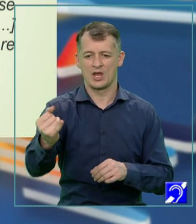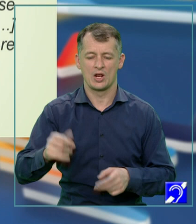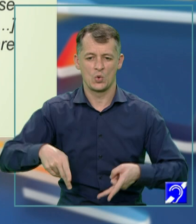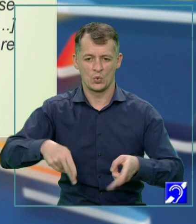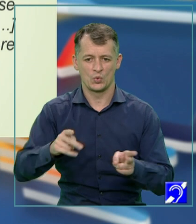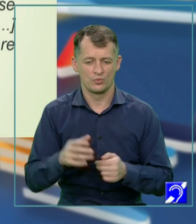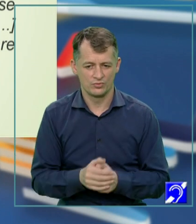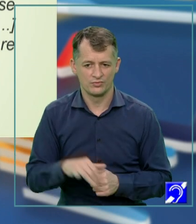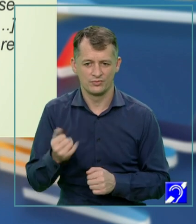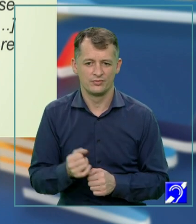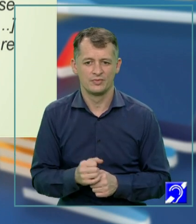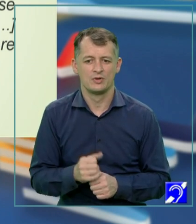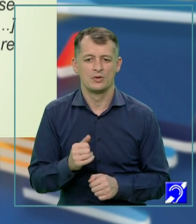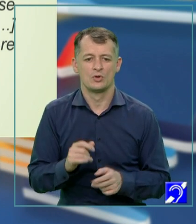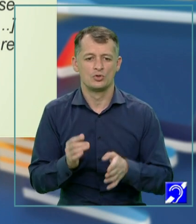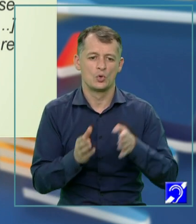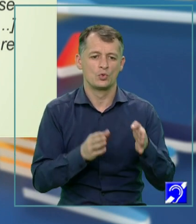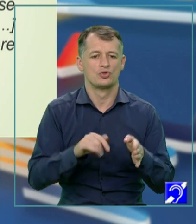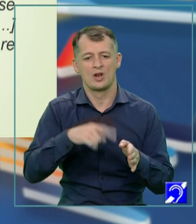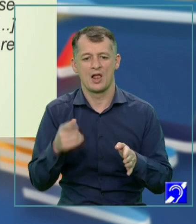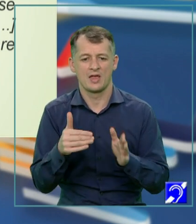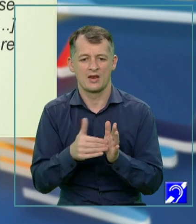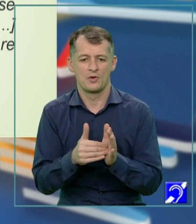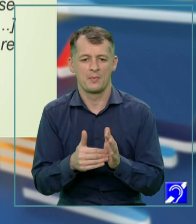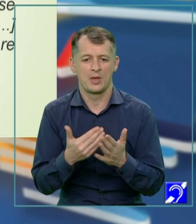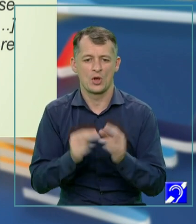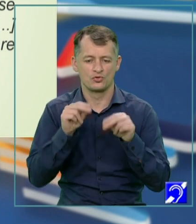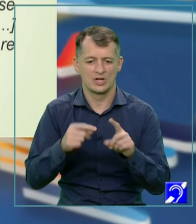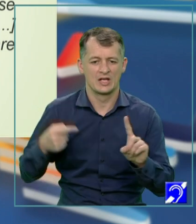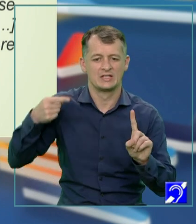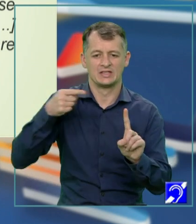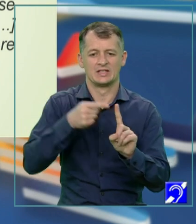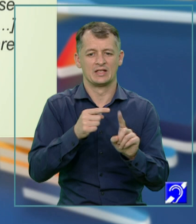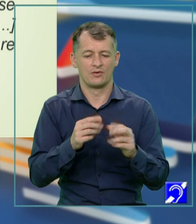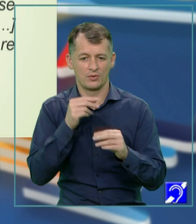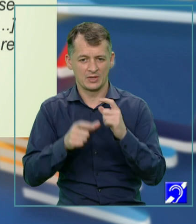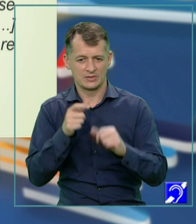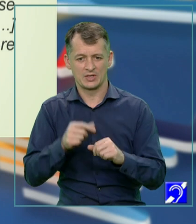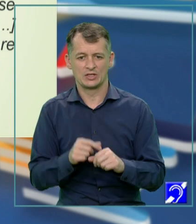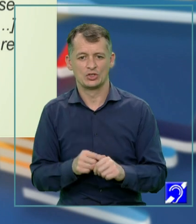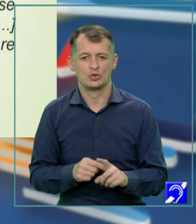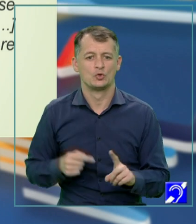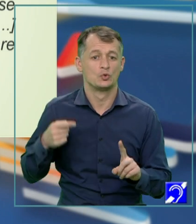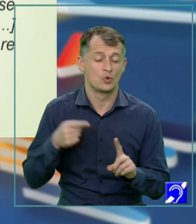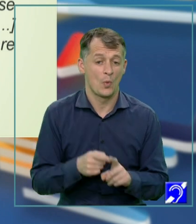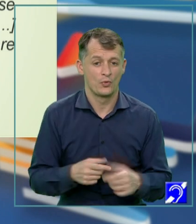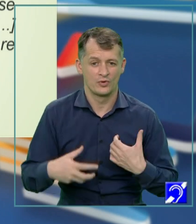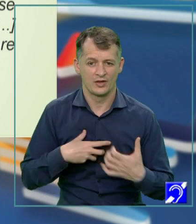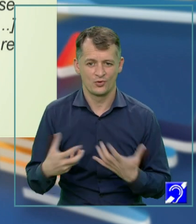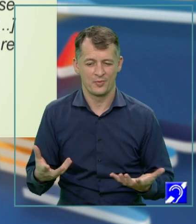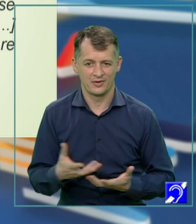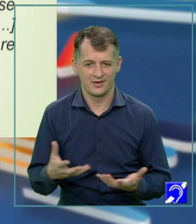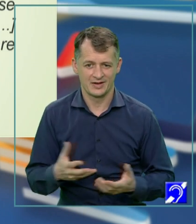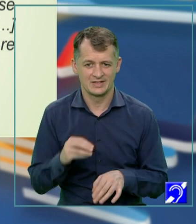nevoie de celălalt pentru a ajunge la țintă. Este vorba în acest citat despre scopul teatrului, despre sentimentul pe care